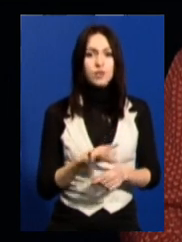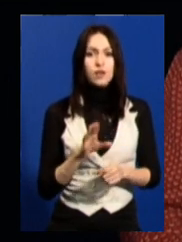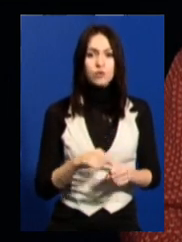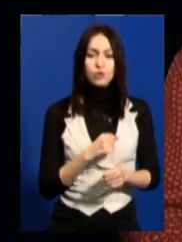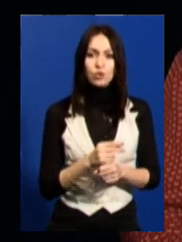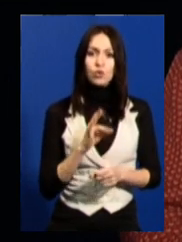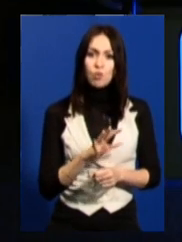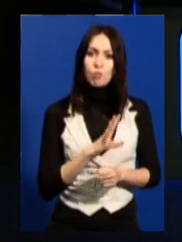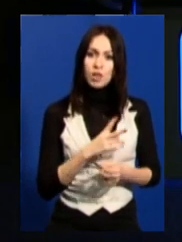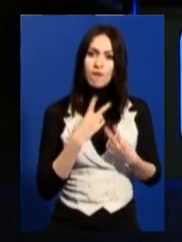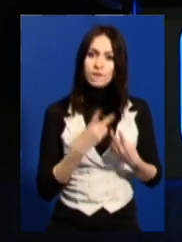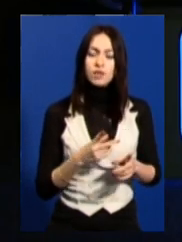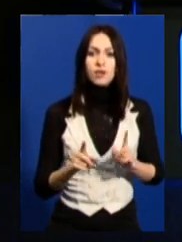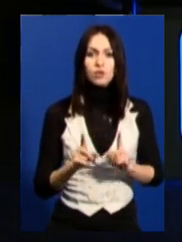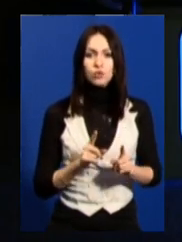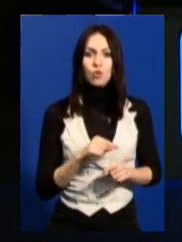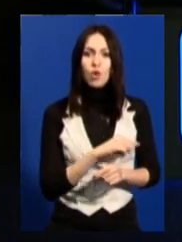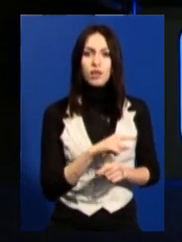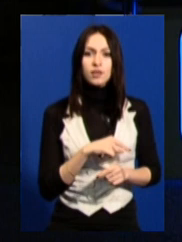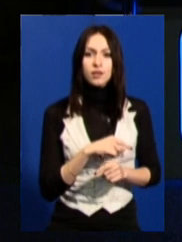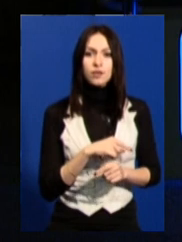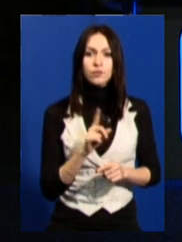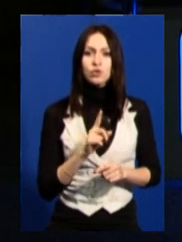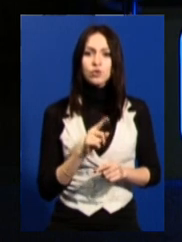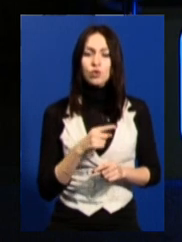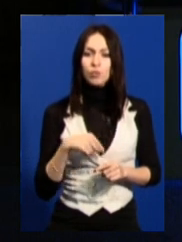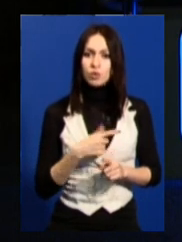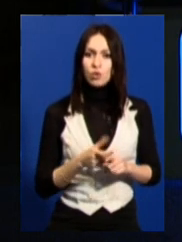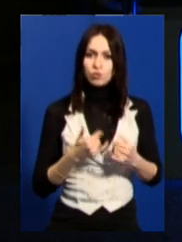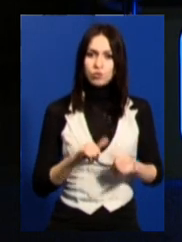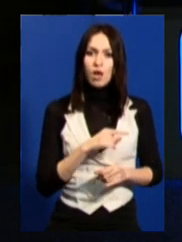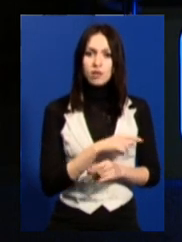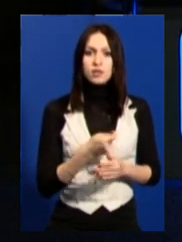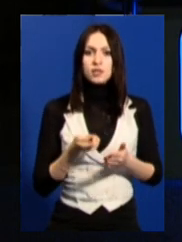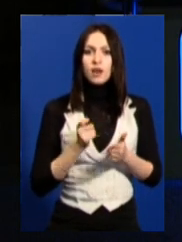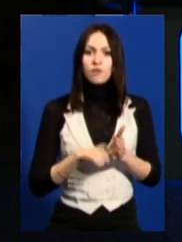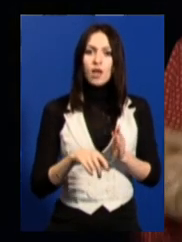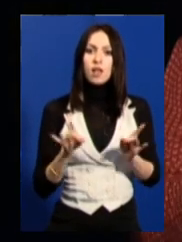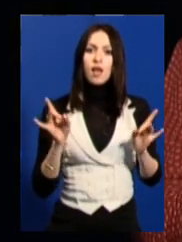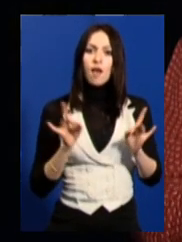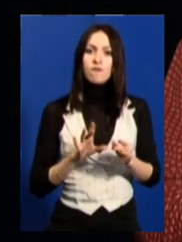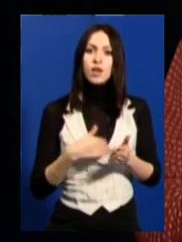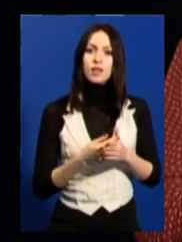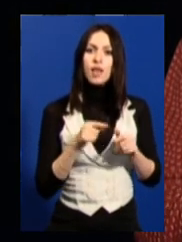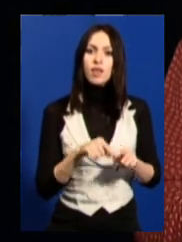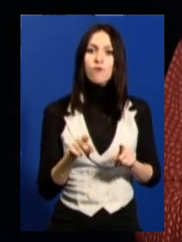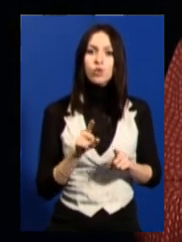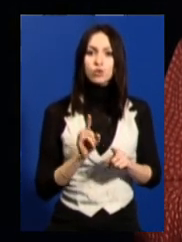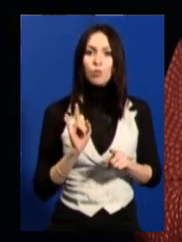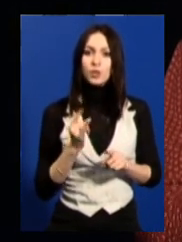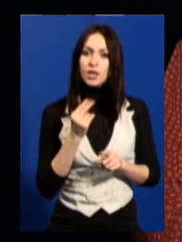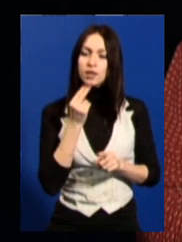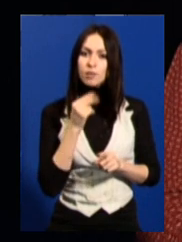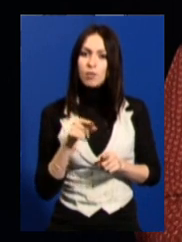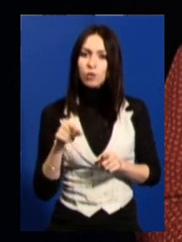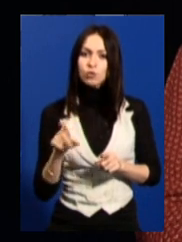але було видно, що вони закривали. Що мене дуже здивувало? Вони закривали кафе для того, щоб діти поїли,